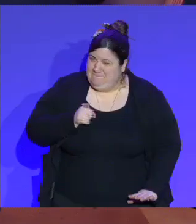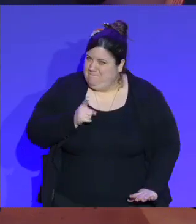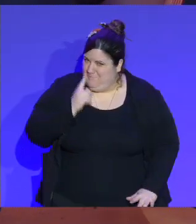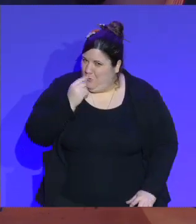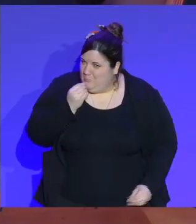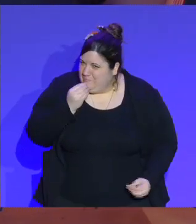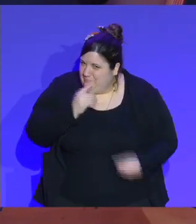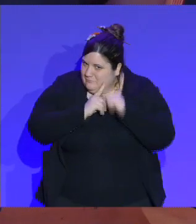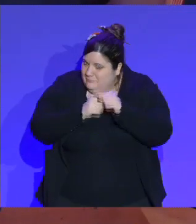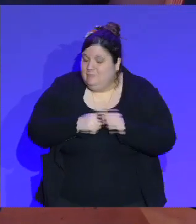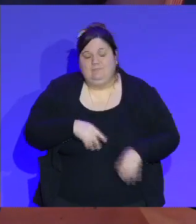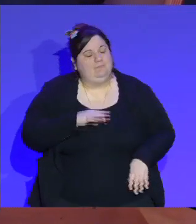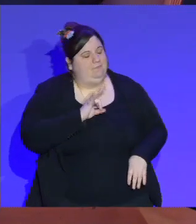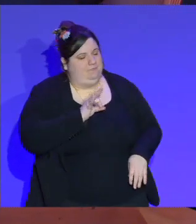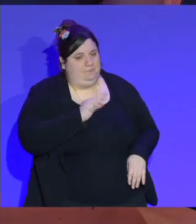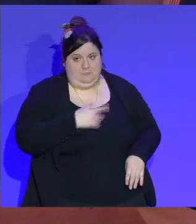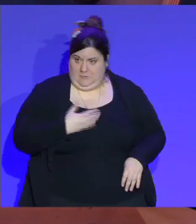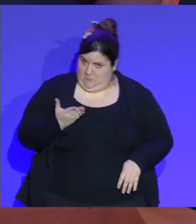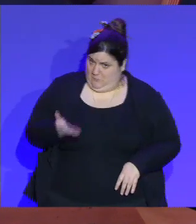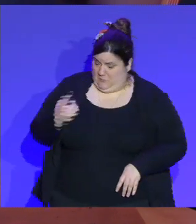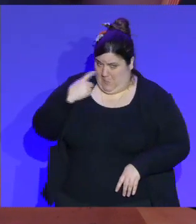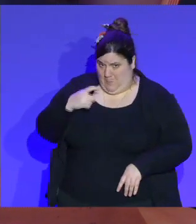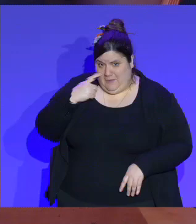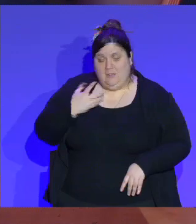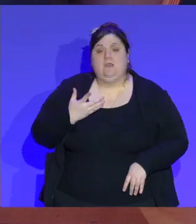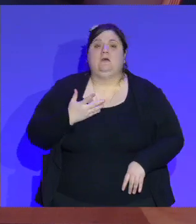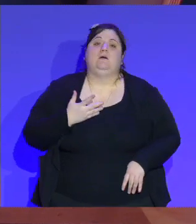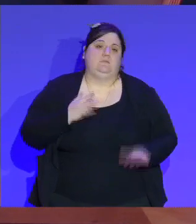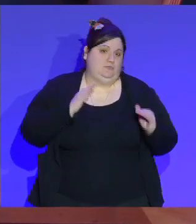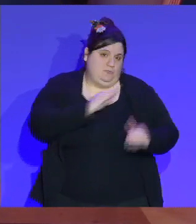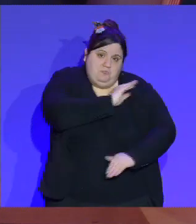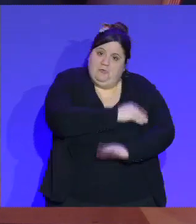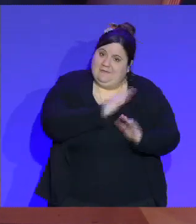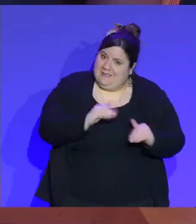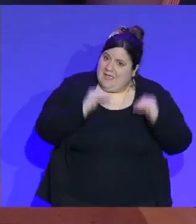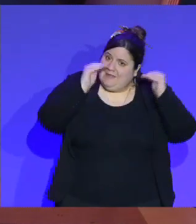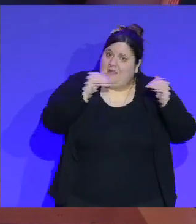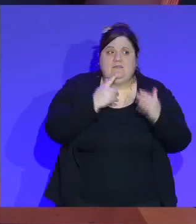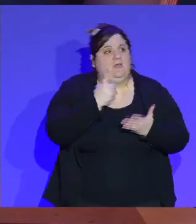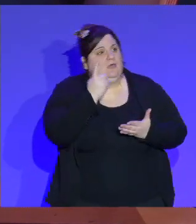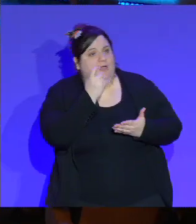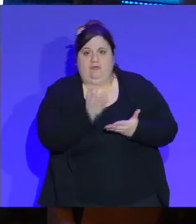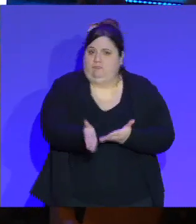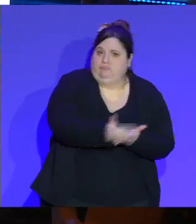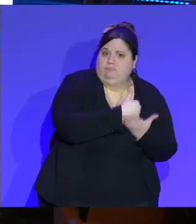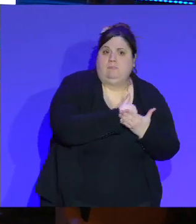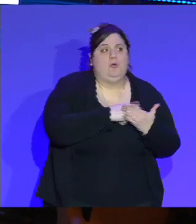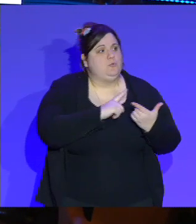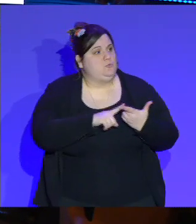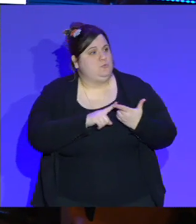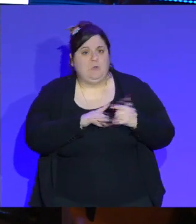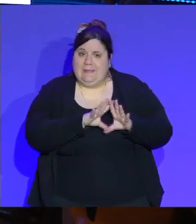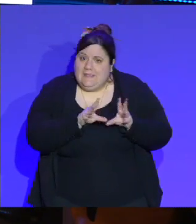actuellement par aussi bien les athlètes, les équipes ou les événements du sport féminin en France sont en